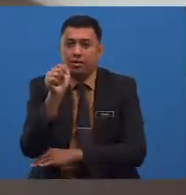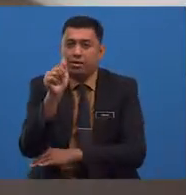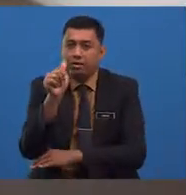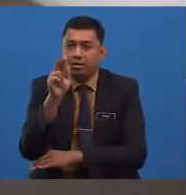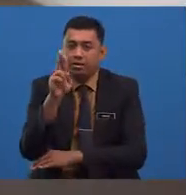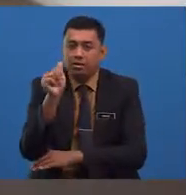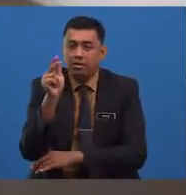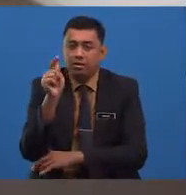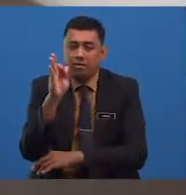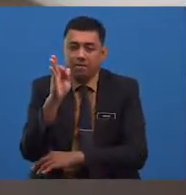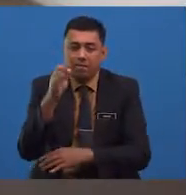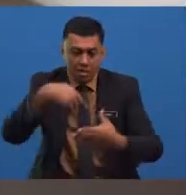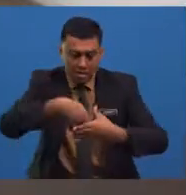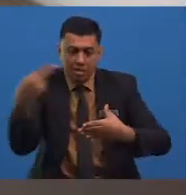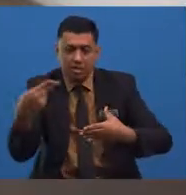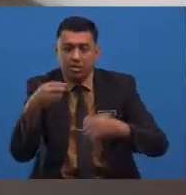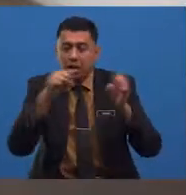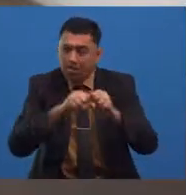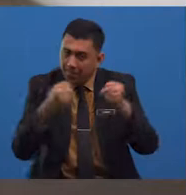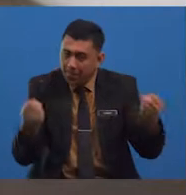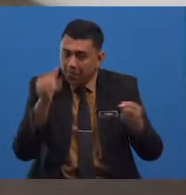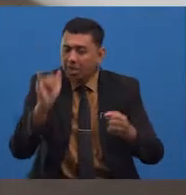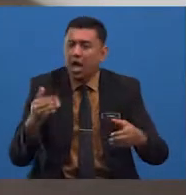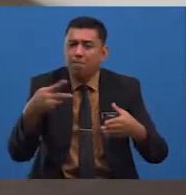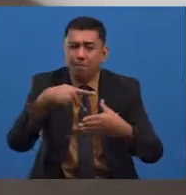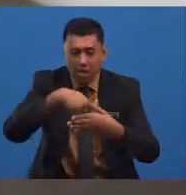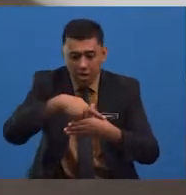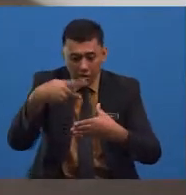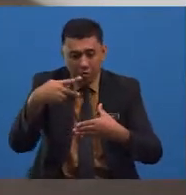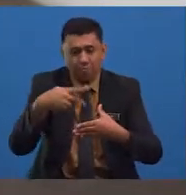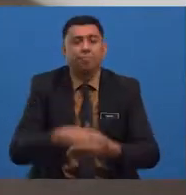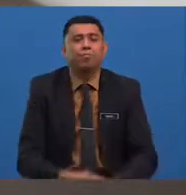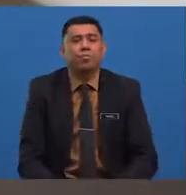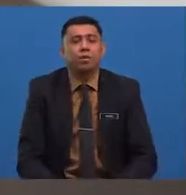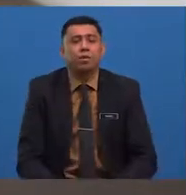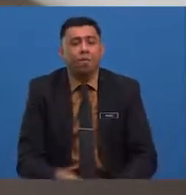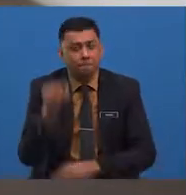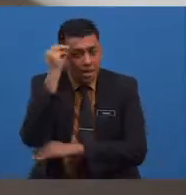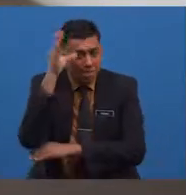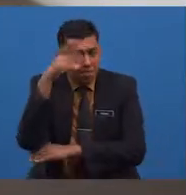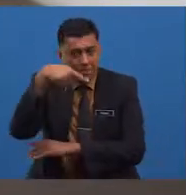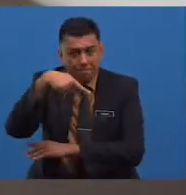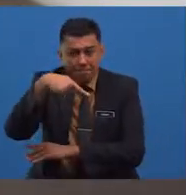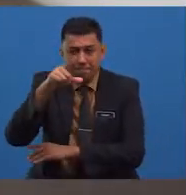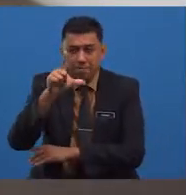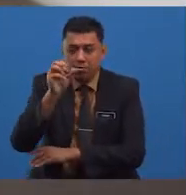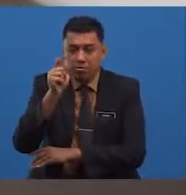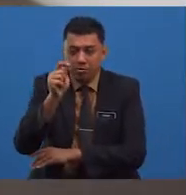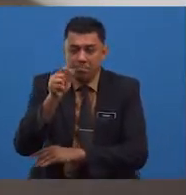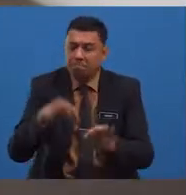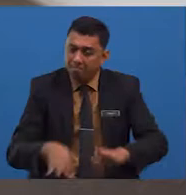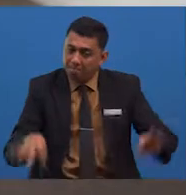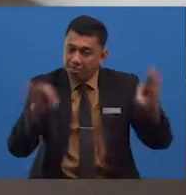merupakan hasil sastra yang mengandungi perkembangan plot yang menceritakan